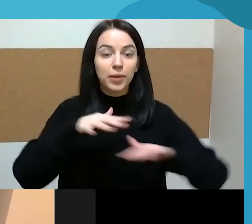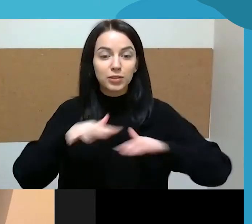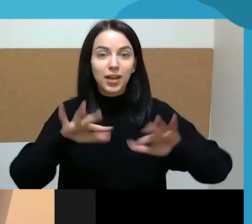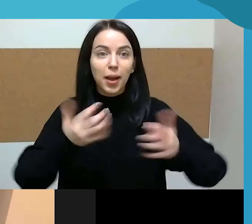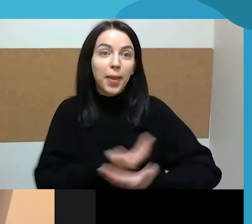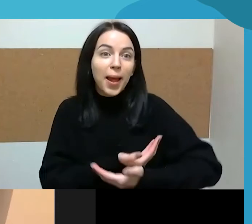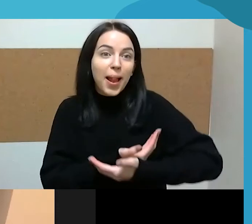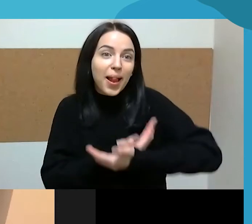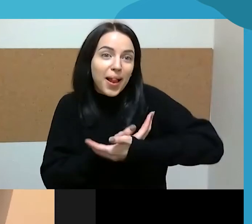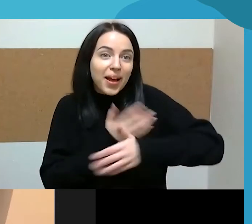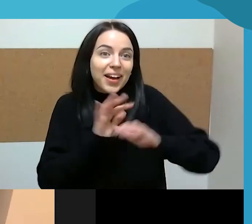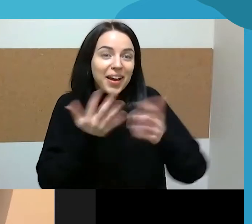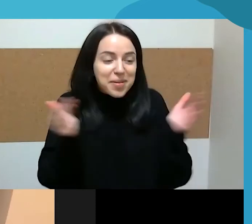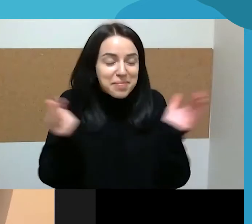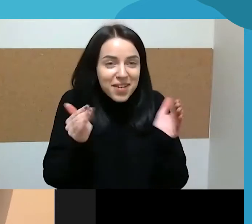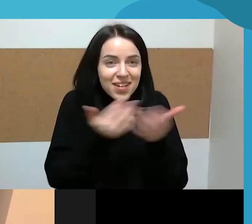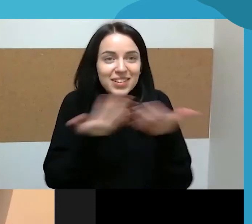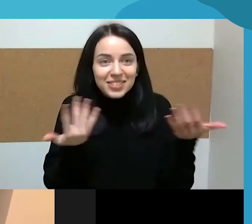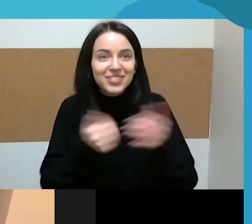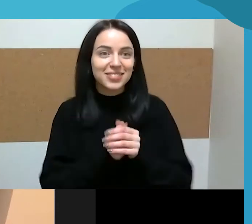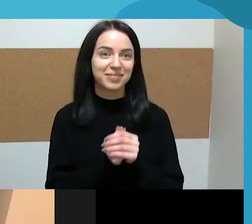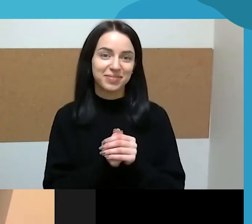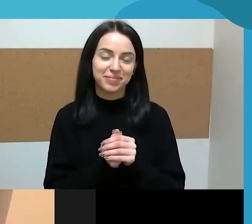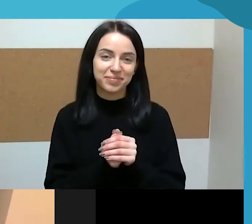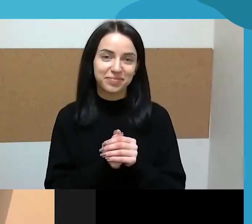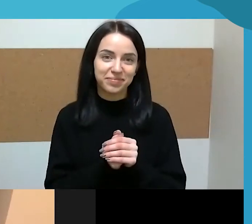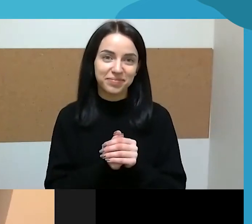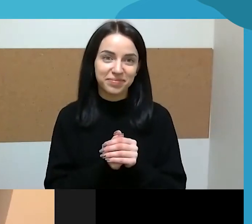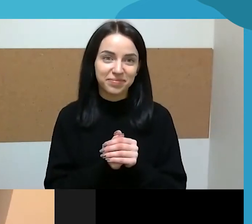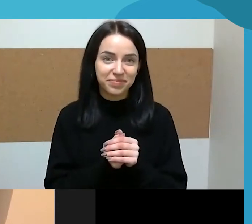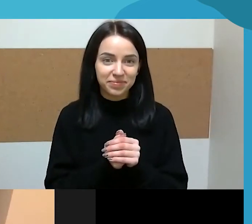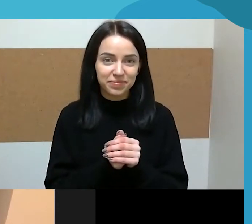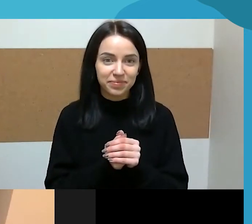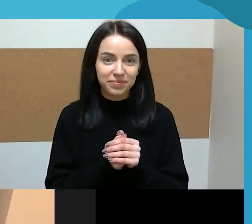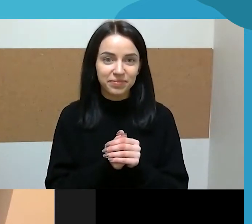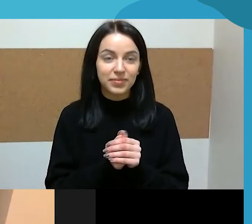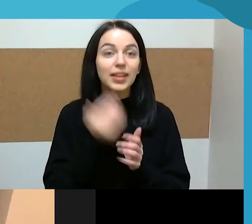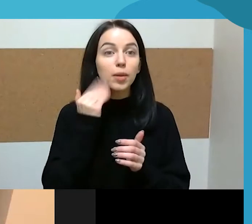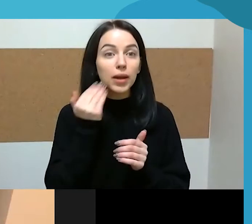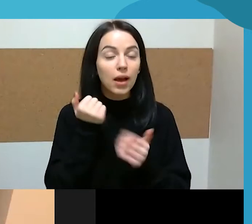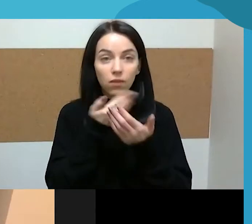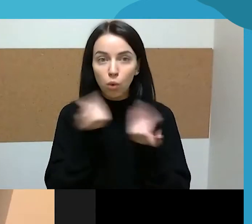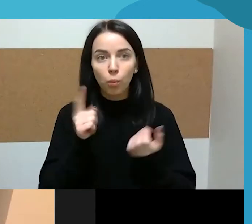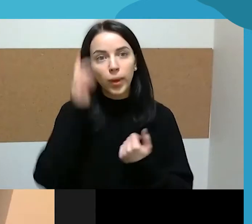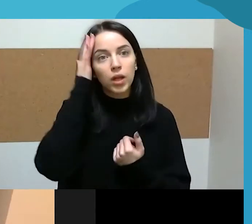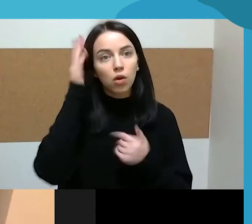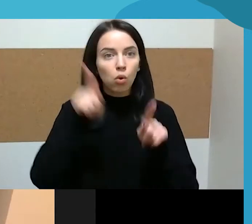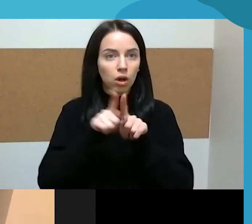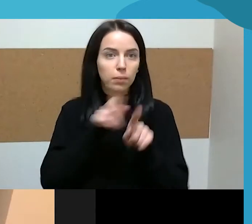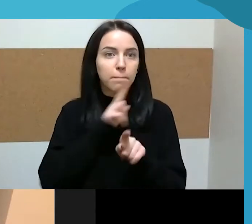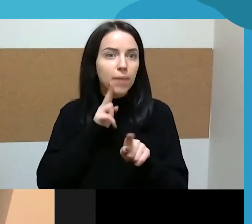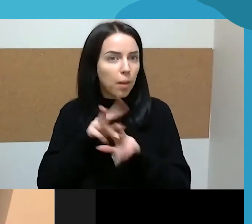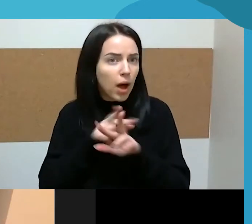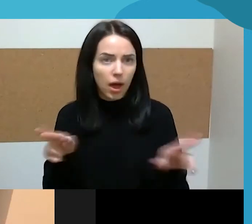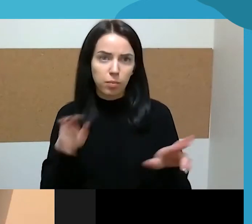tą kelių kilogramų vaiką, kaip jį nuprausti. Tai niekam nėra lengva, bet aš galvoju, kad lygiai taip pat ir mamom nėra lengva.